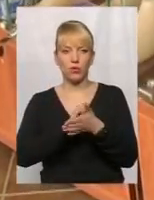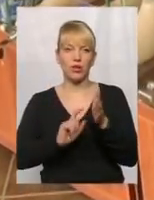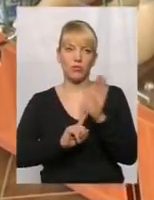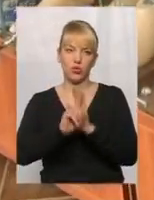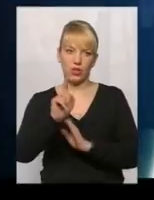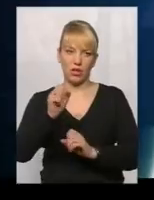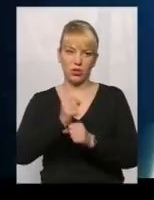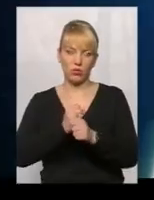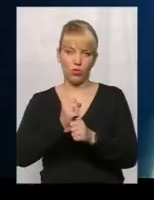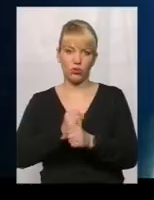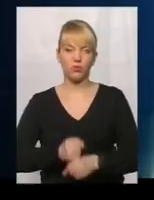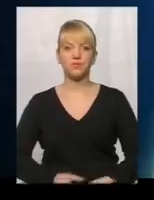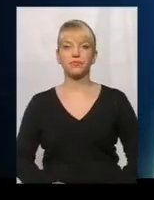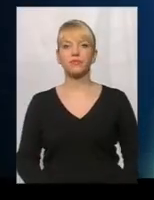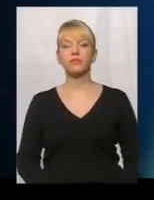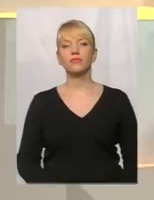роботу.